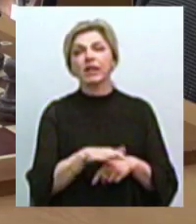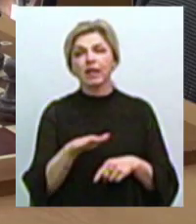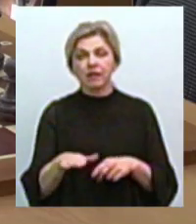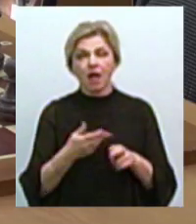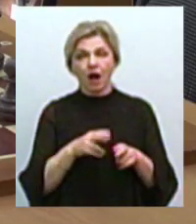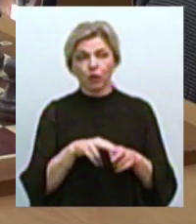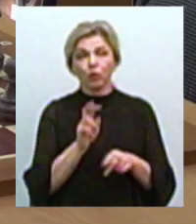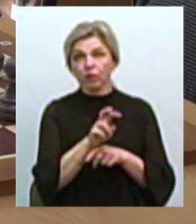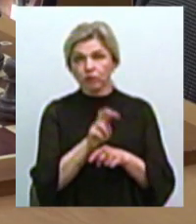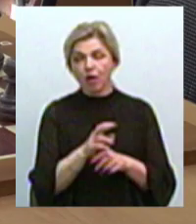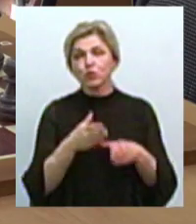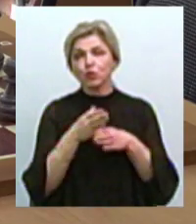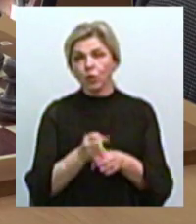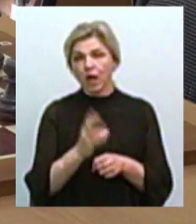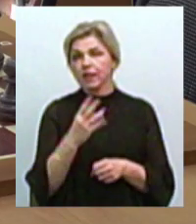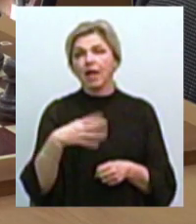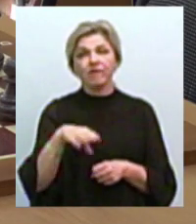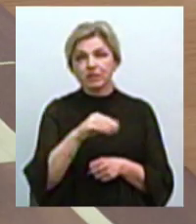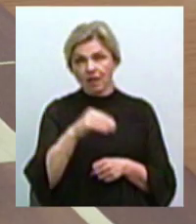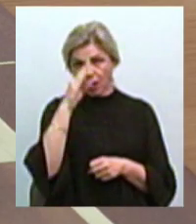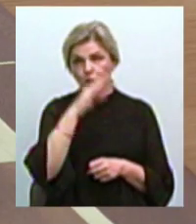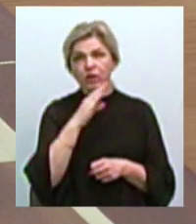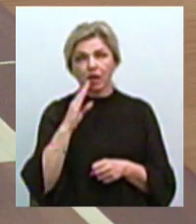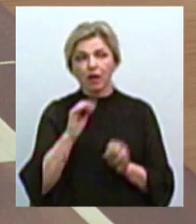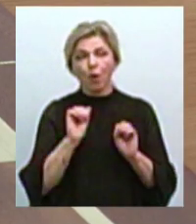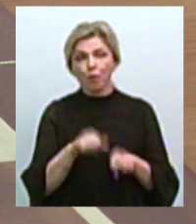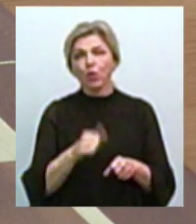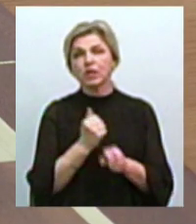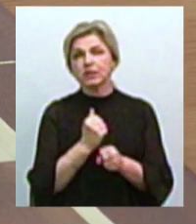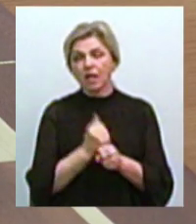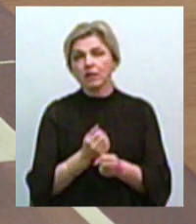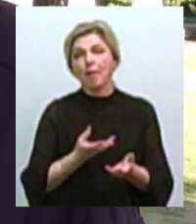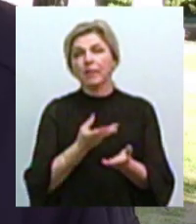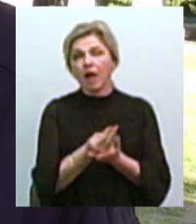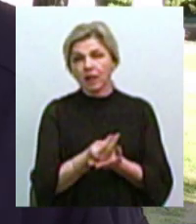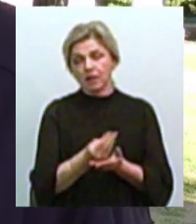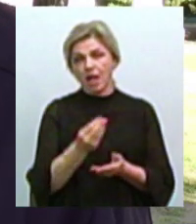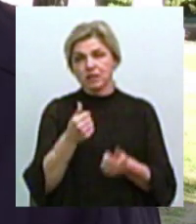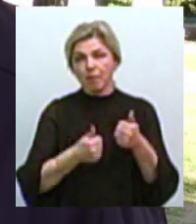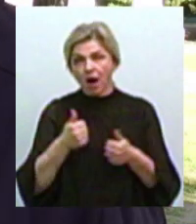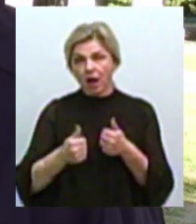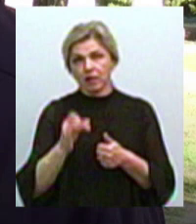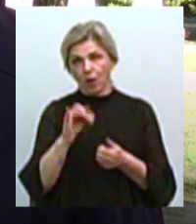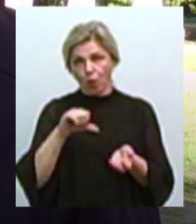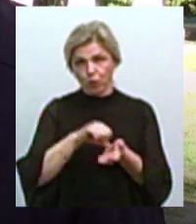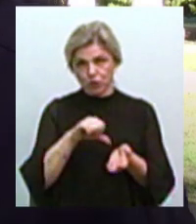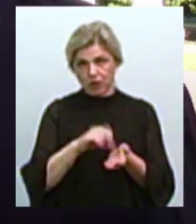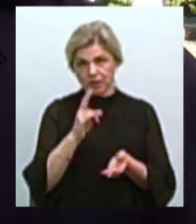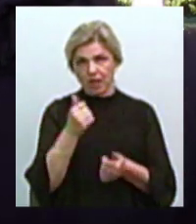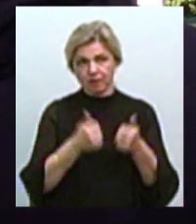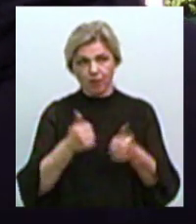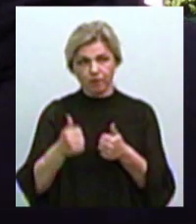скоротилася. Не всі батьки можуть фінансувати маленьким спортсменам платні заняття та участь у змаганнях. Якщо у нас був